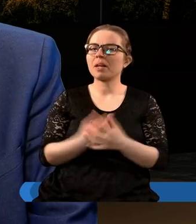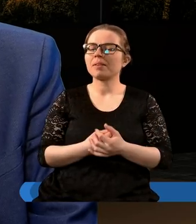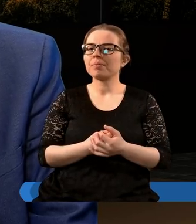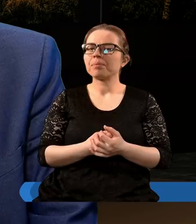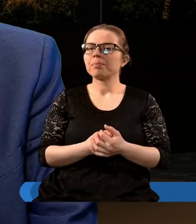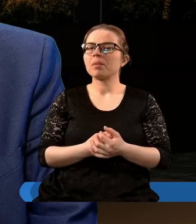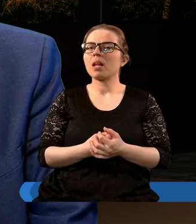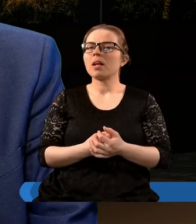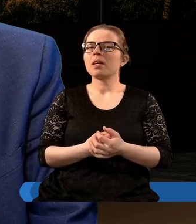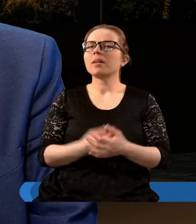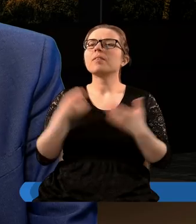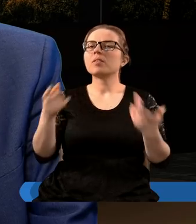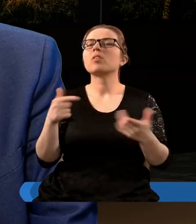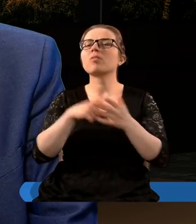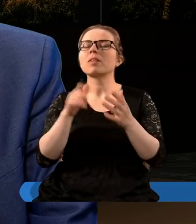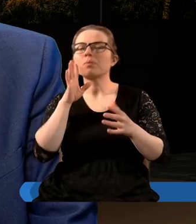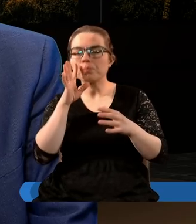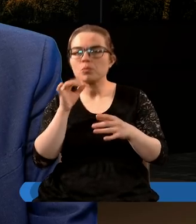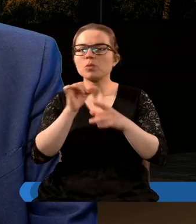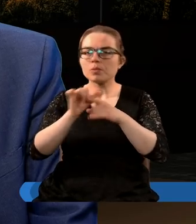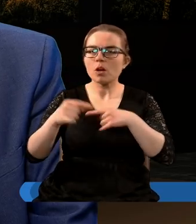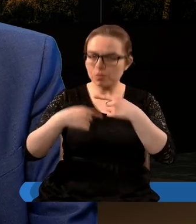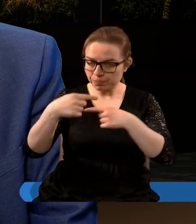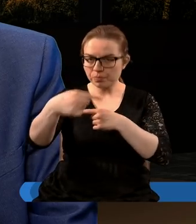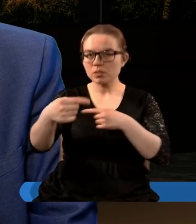prawda, ale też sojusz, który zawsze owocował